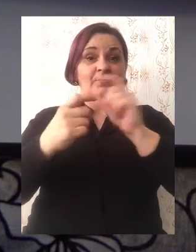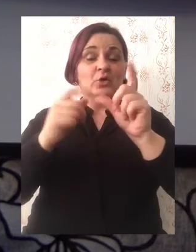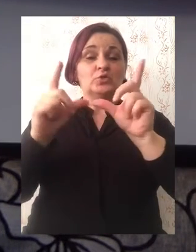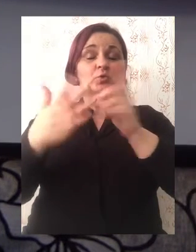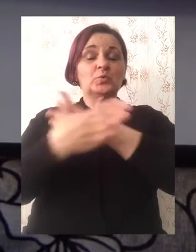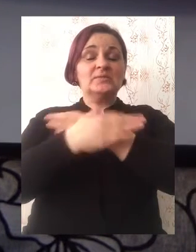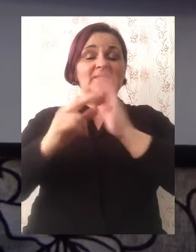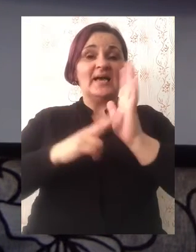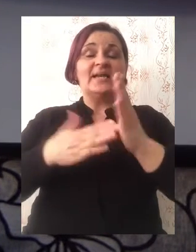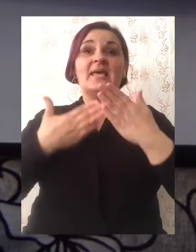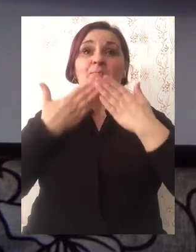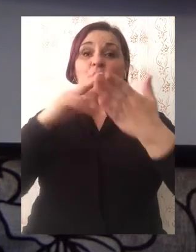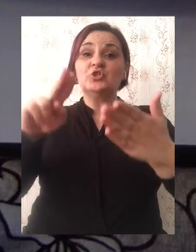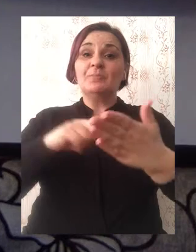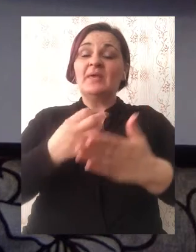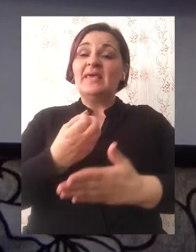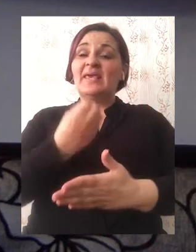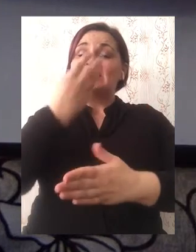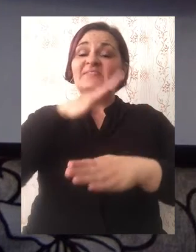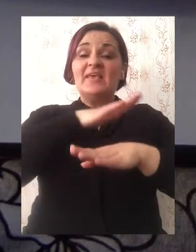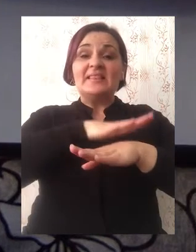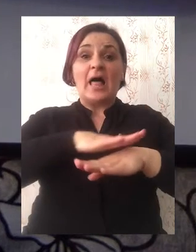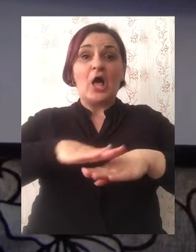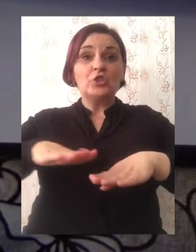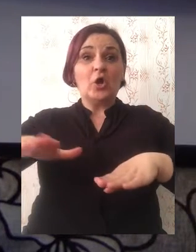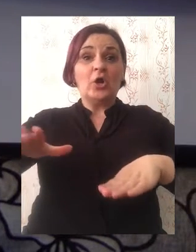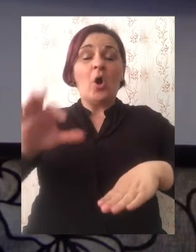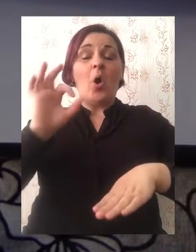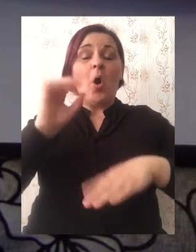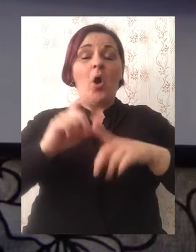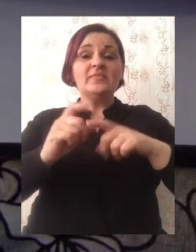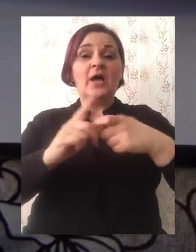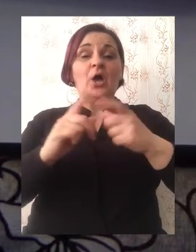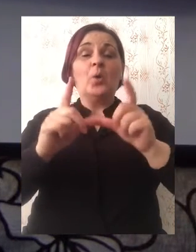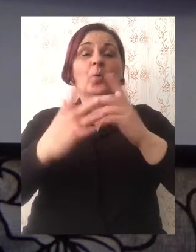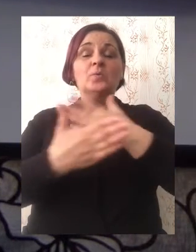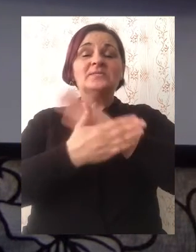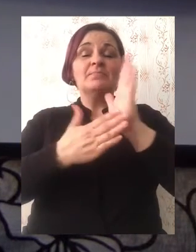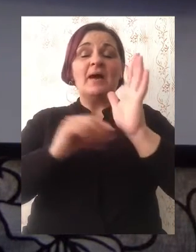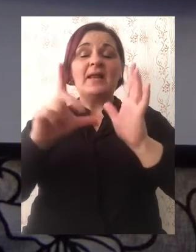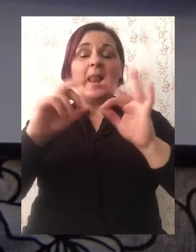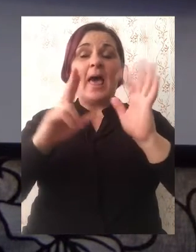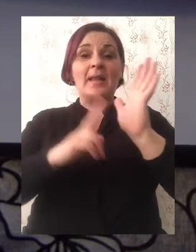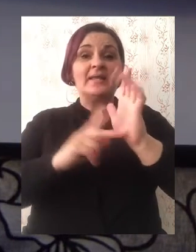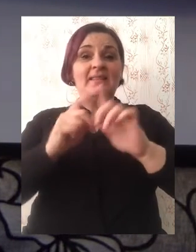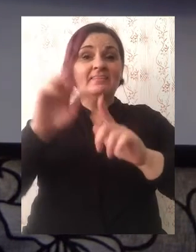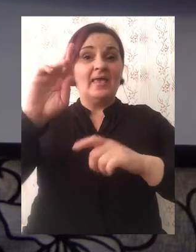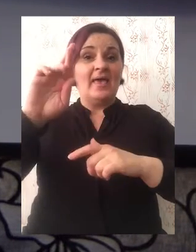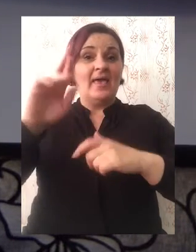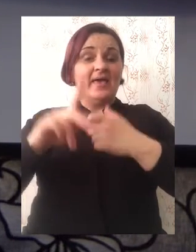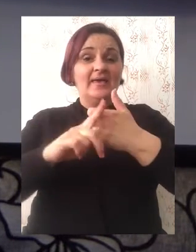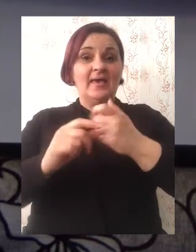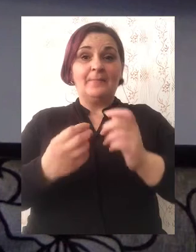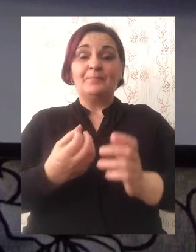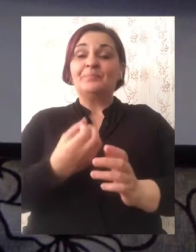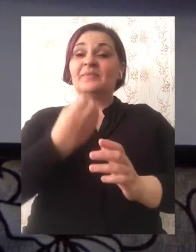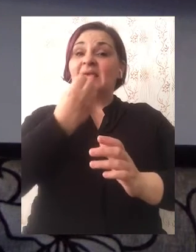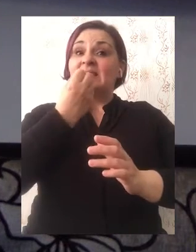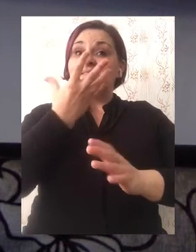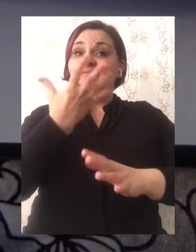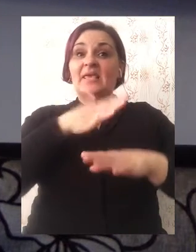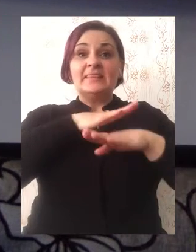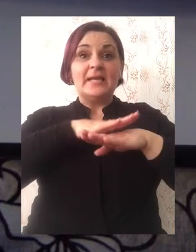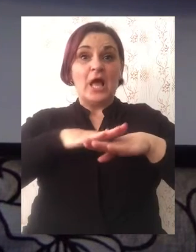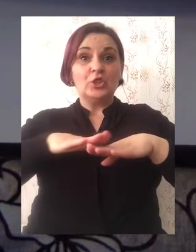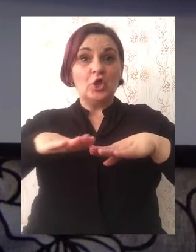i danas ću vam pročitati priču Cvjetna dolina od Kuzmana Landeke. Cvjetna